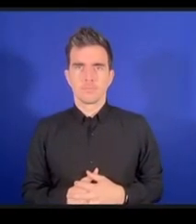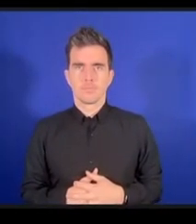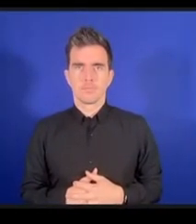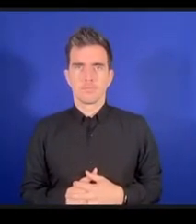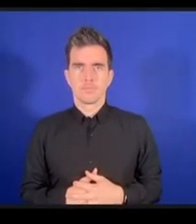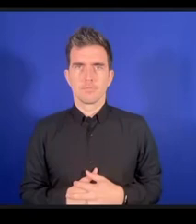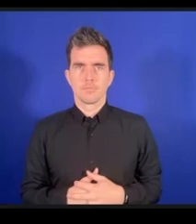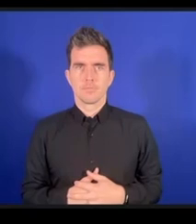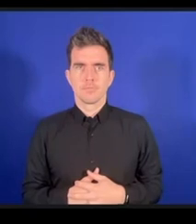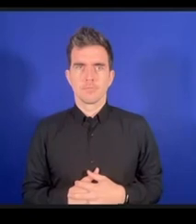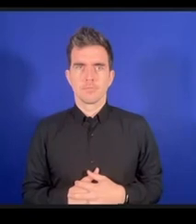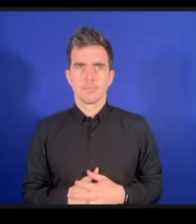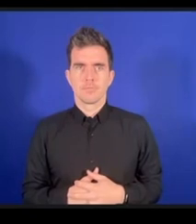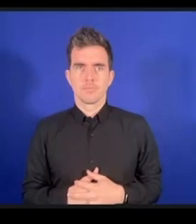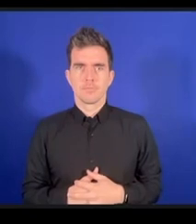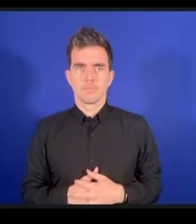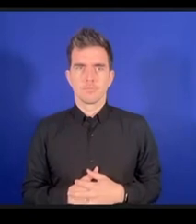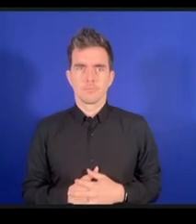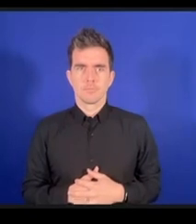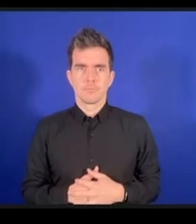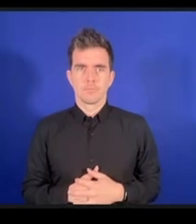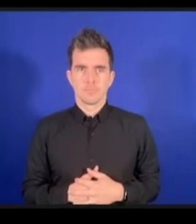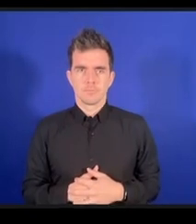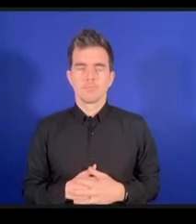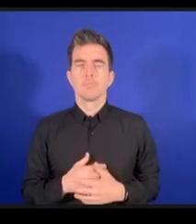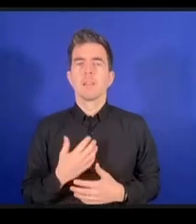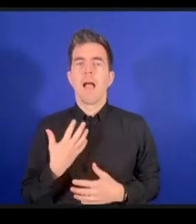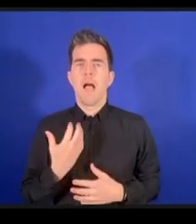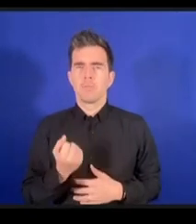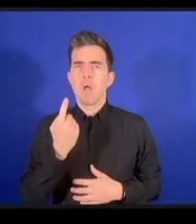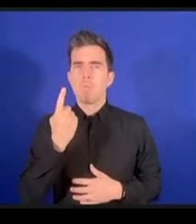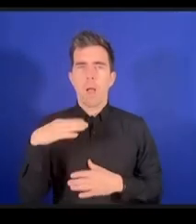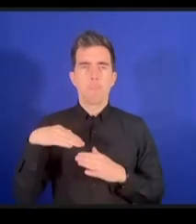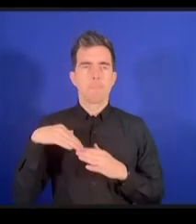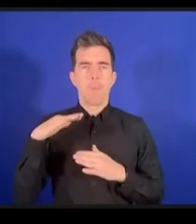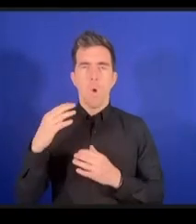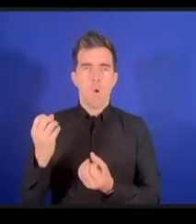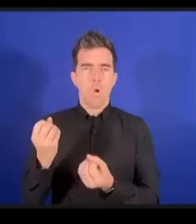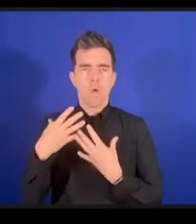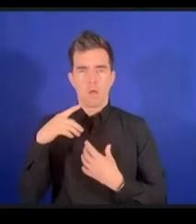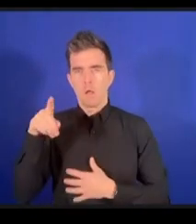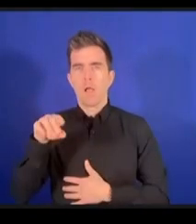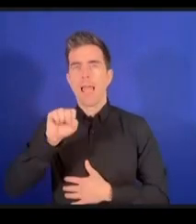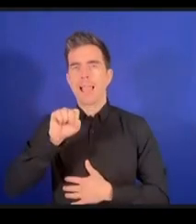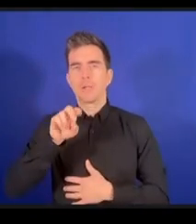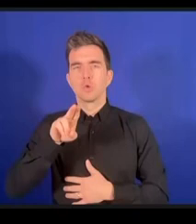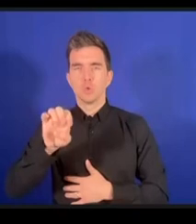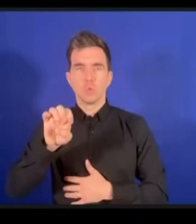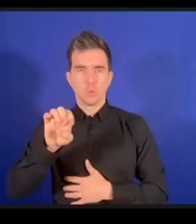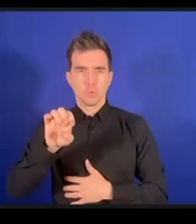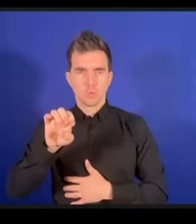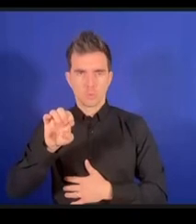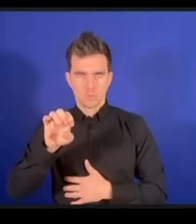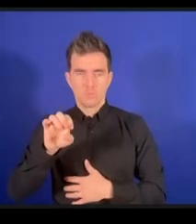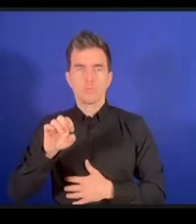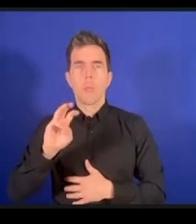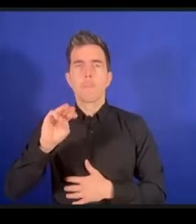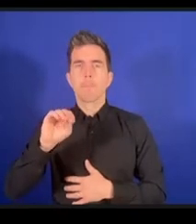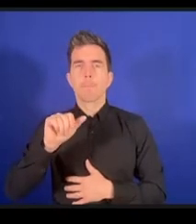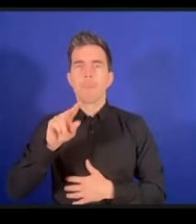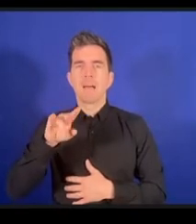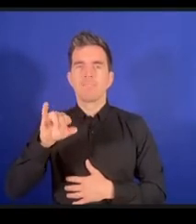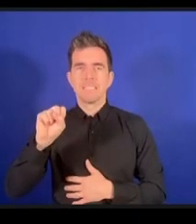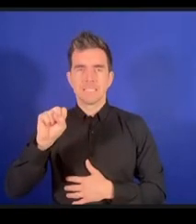oui nous avons un commentaire de Bénin Mévich allez-y oui c'est le